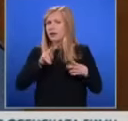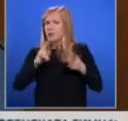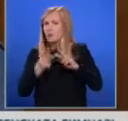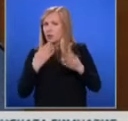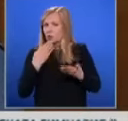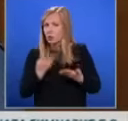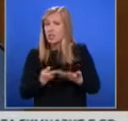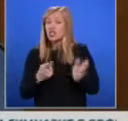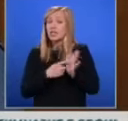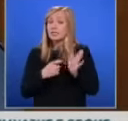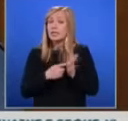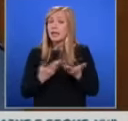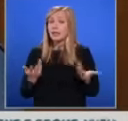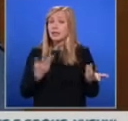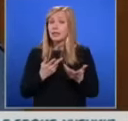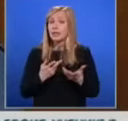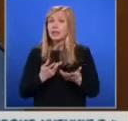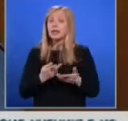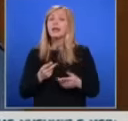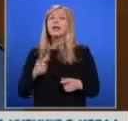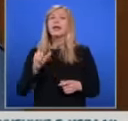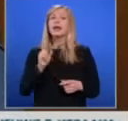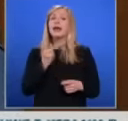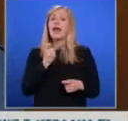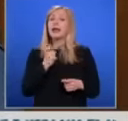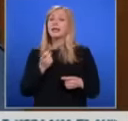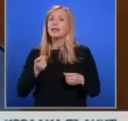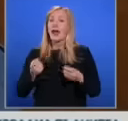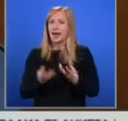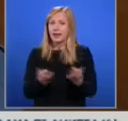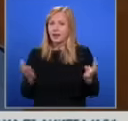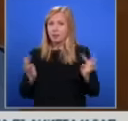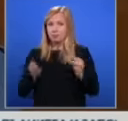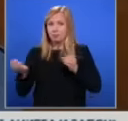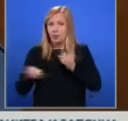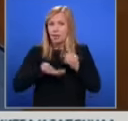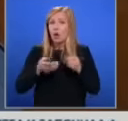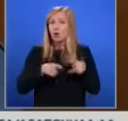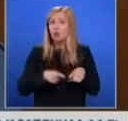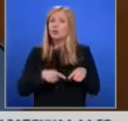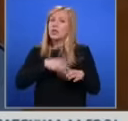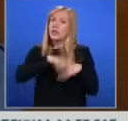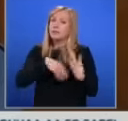ще засегнат ли градинари, които са намесени в пране на пари и във насене на